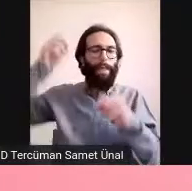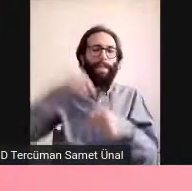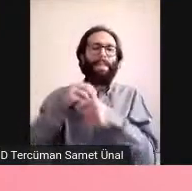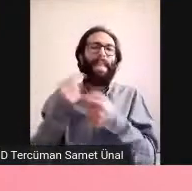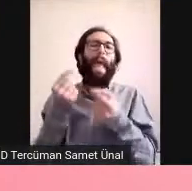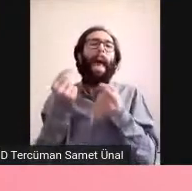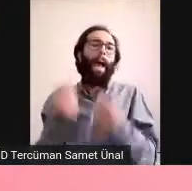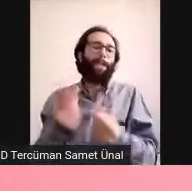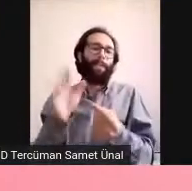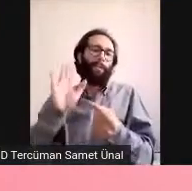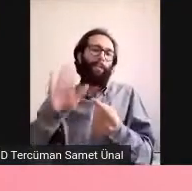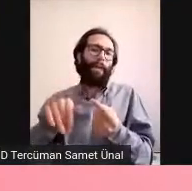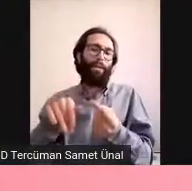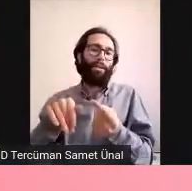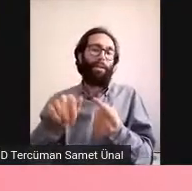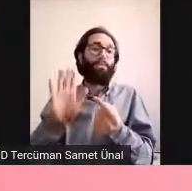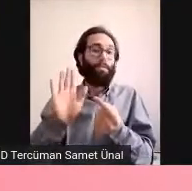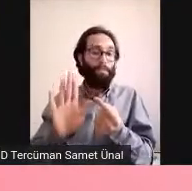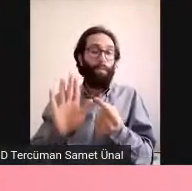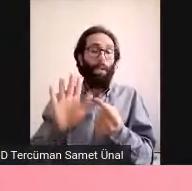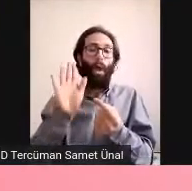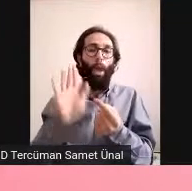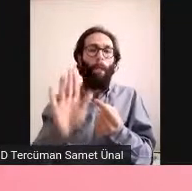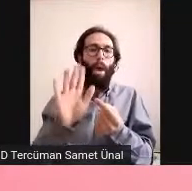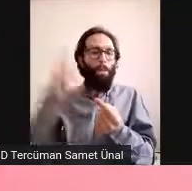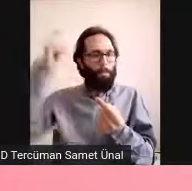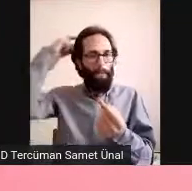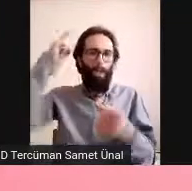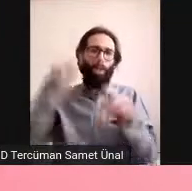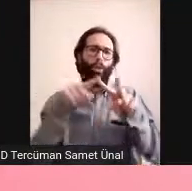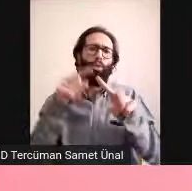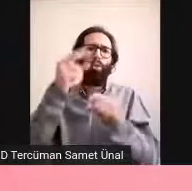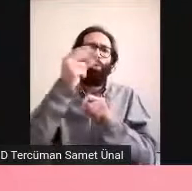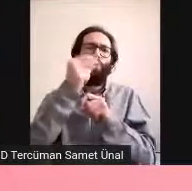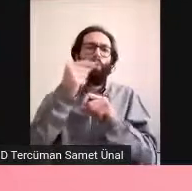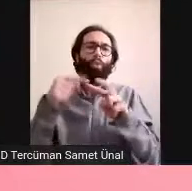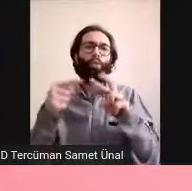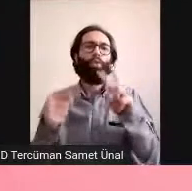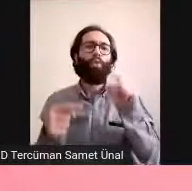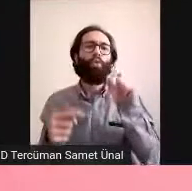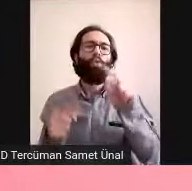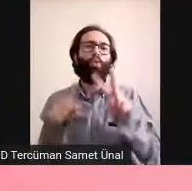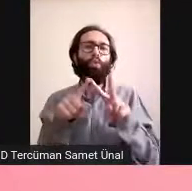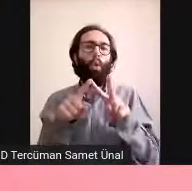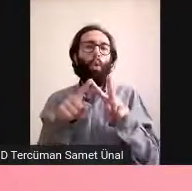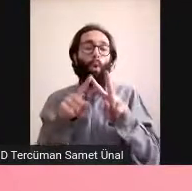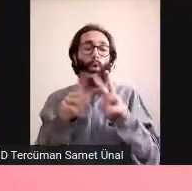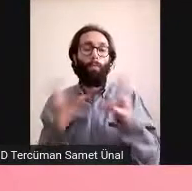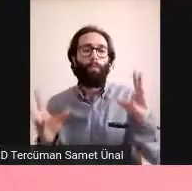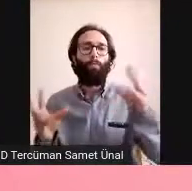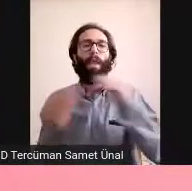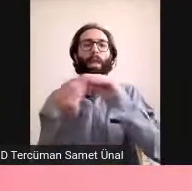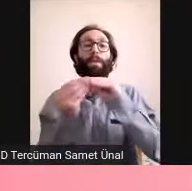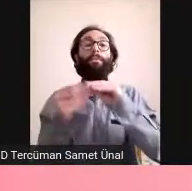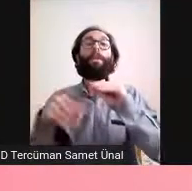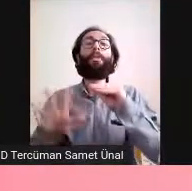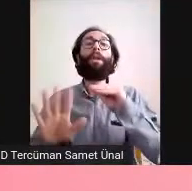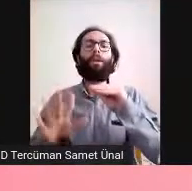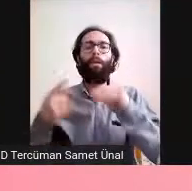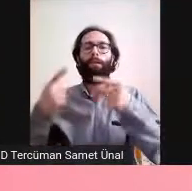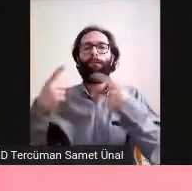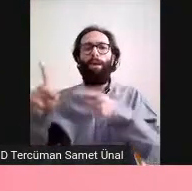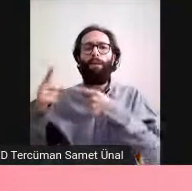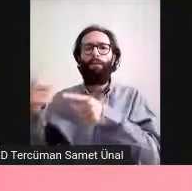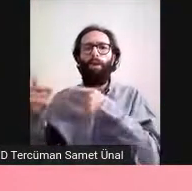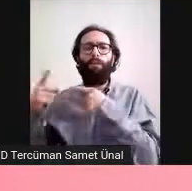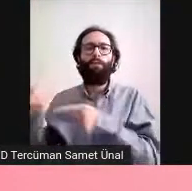beynimiz nöronlardan oluşmuyor. Başka bir sürü hücre var. Şimdi bu koku